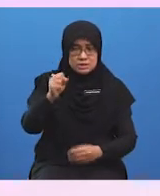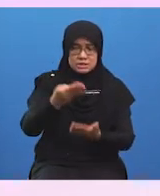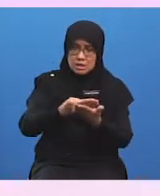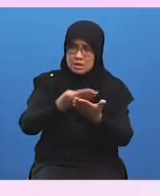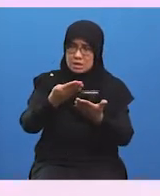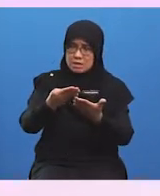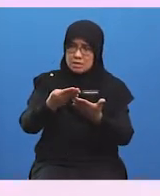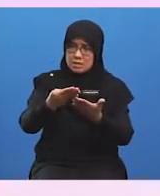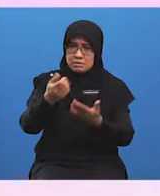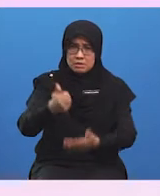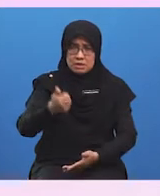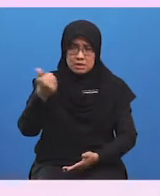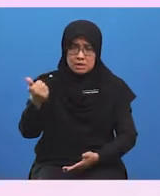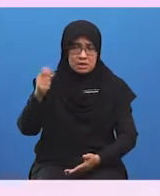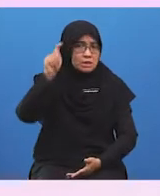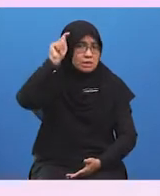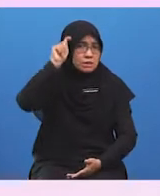pelesenan teknologi.